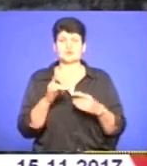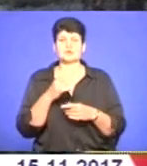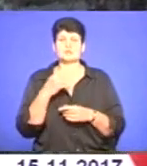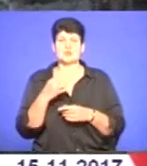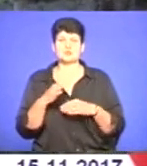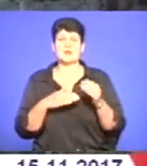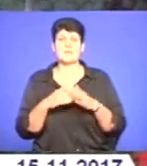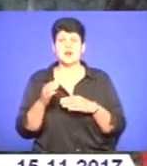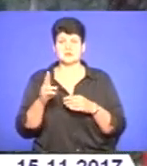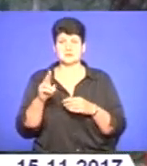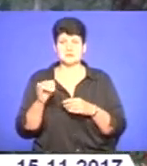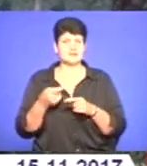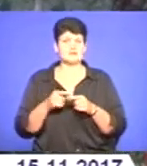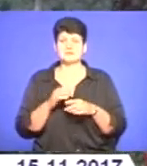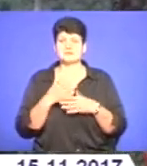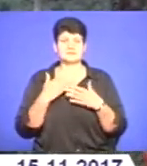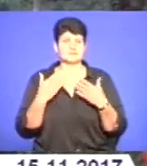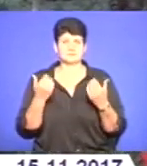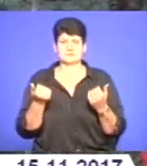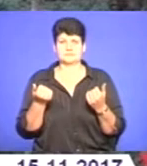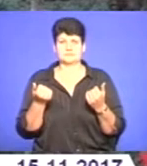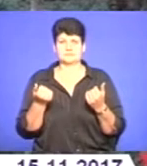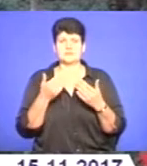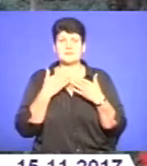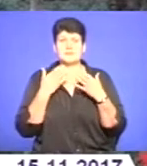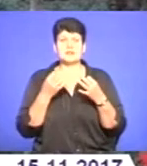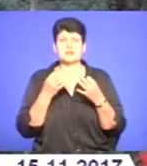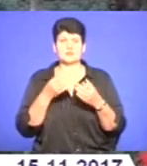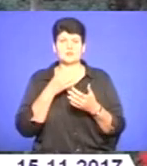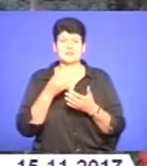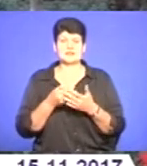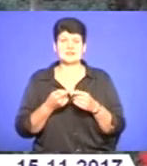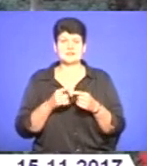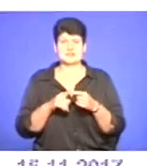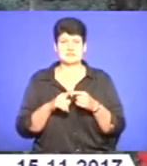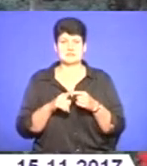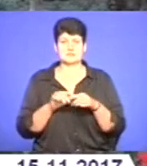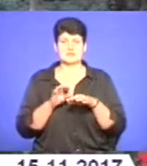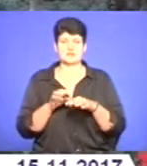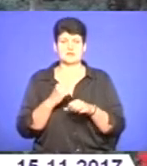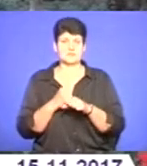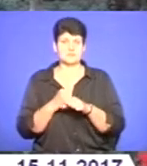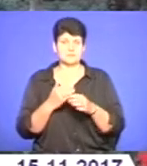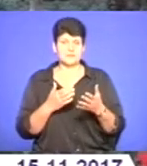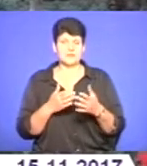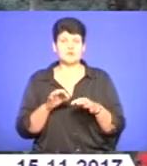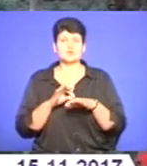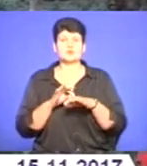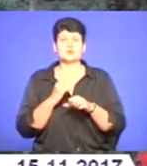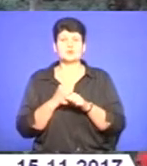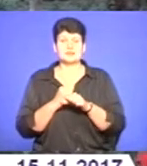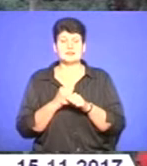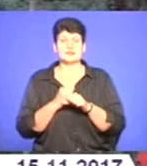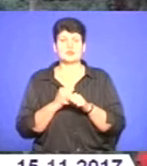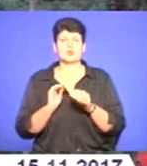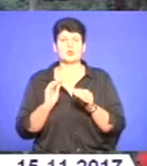по практиці, фактично таке не відбувається, бо немає ніякої відповідальності за дані види робіт. Щоб здійснити будь-яку добудову, окрім